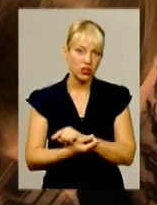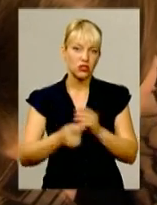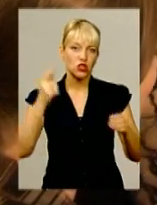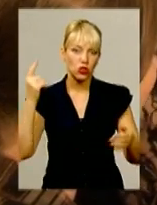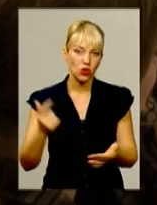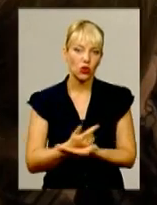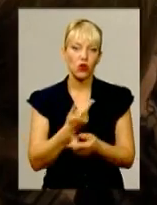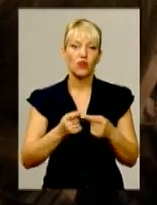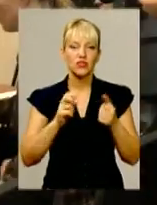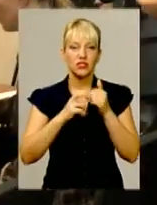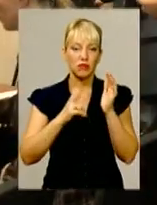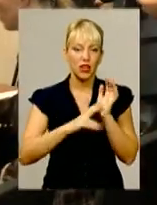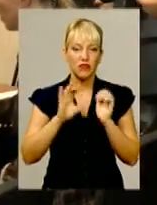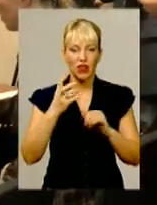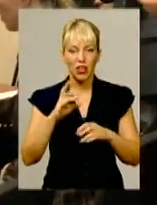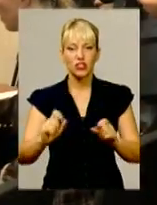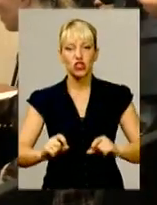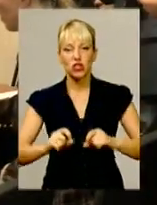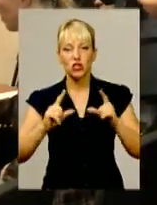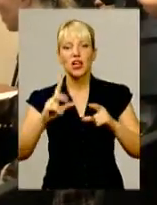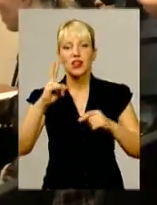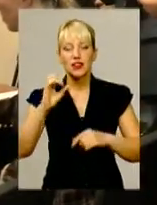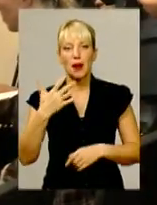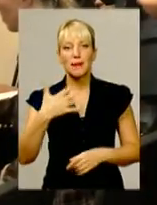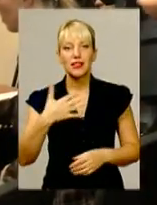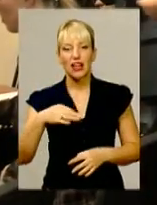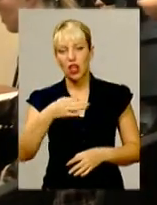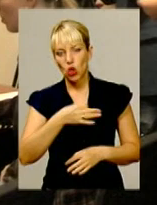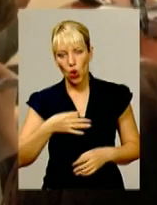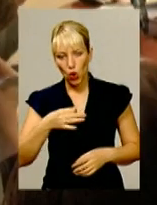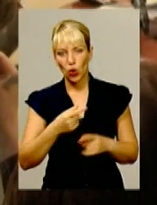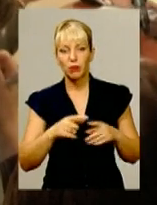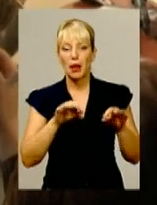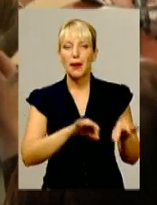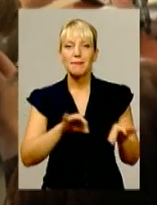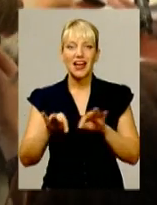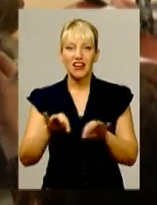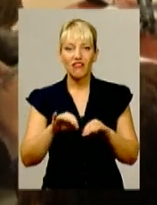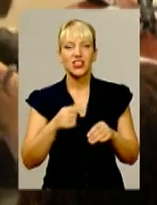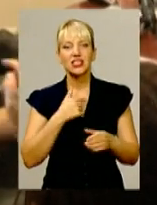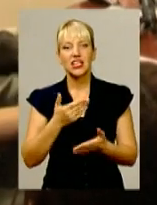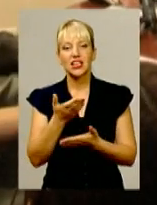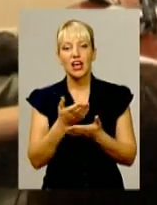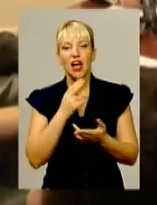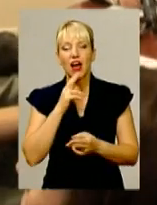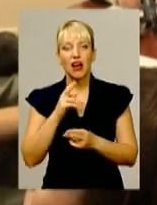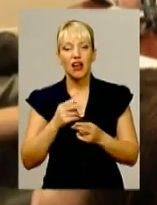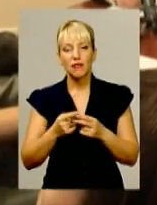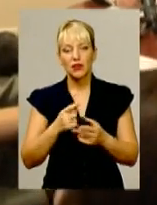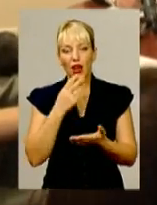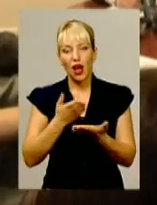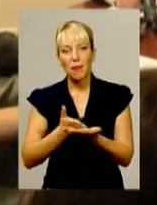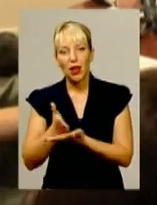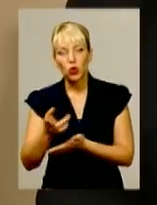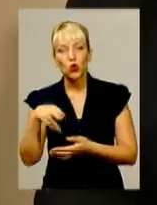вересня проїзд здорожчав на заповітні 50 копійок. Перевізники апелюють до ухвали Хмельницького міськрайонного суду, котрий скасував